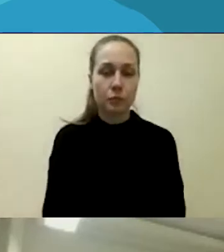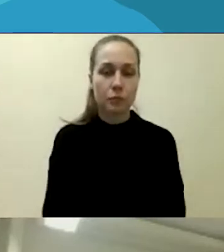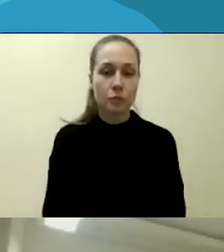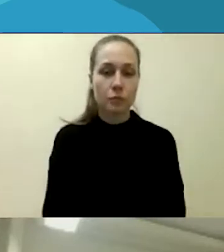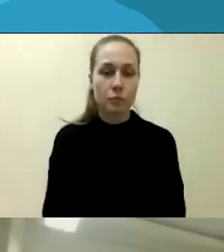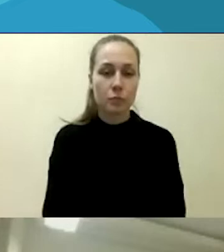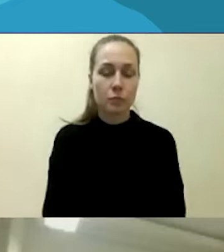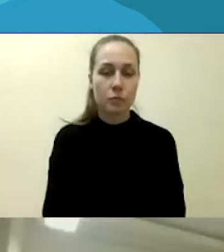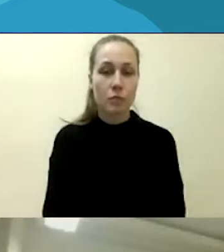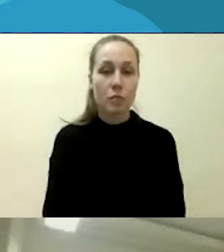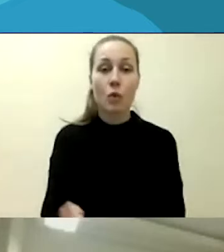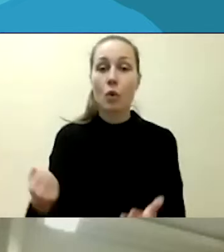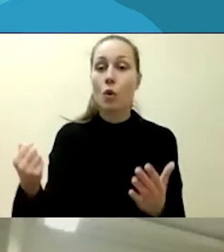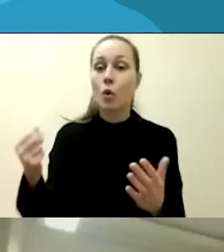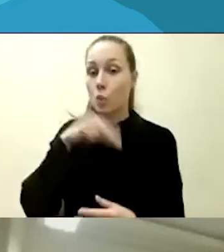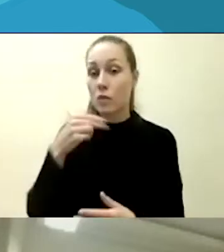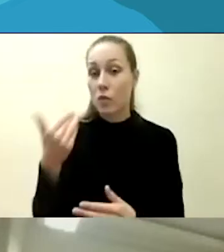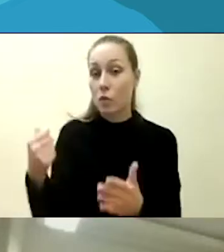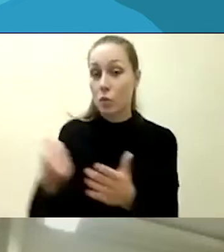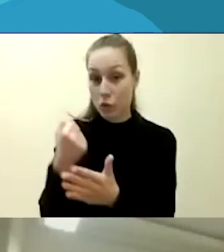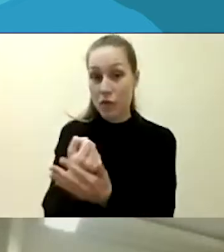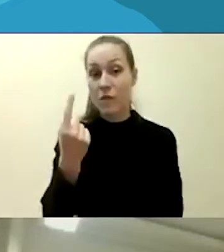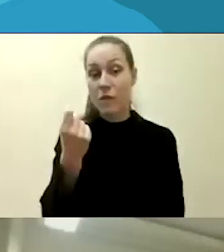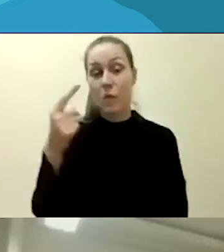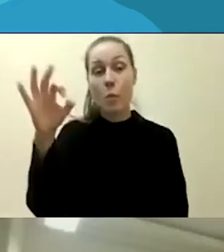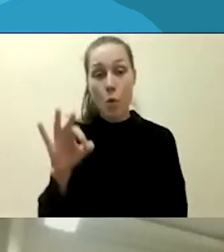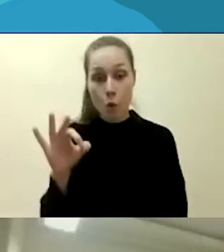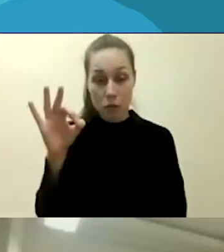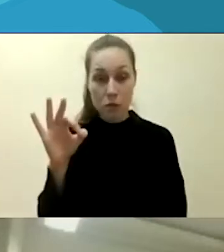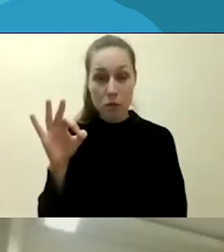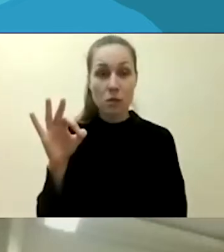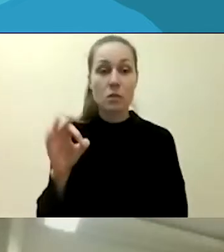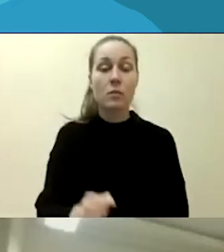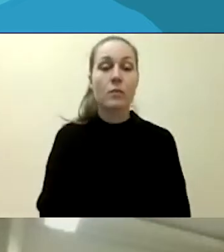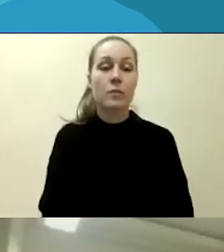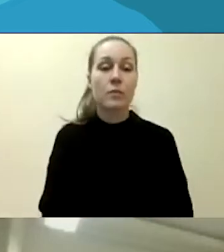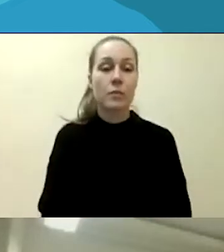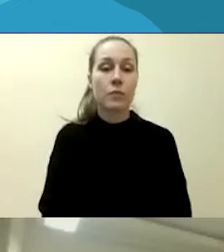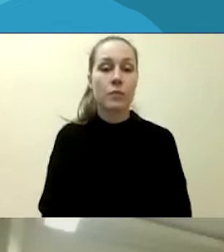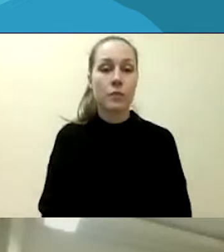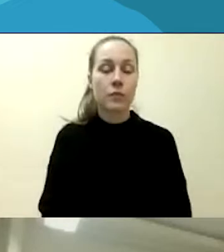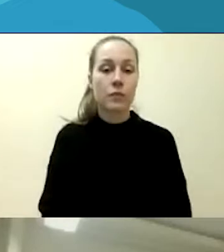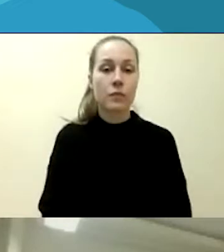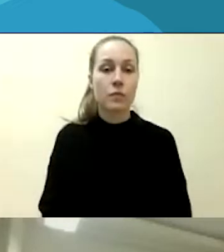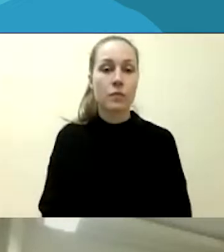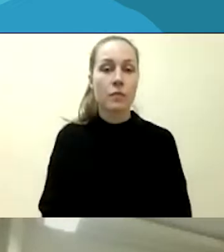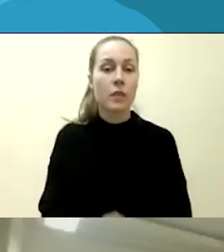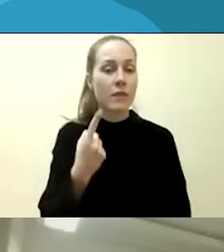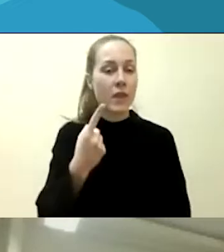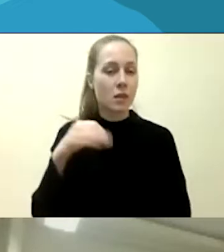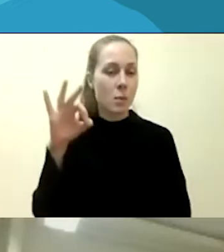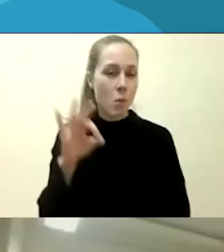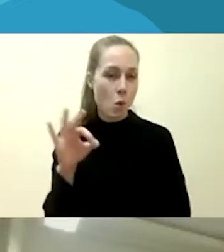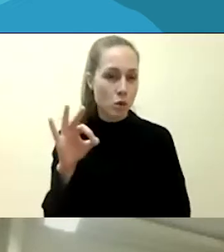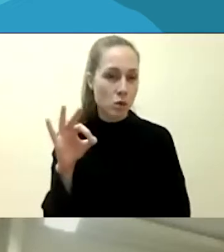Smurtinis nusikaltimas 11 procentų ir 1 procentas